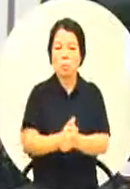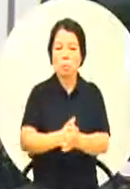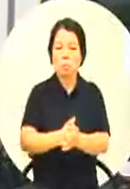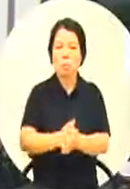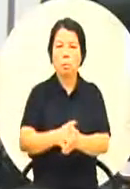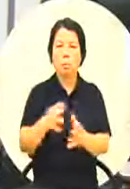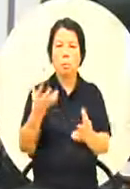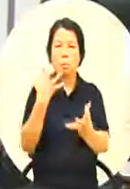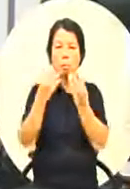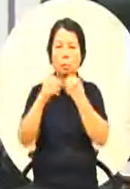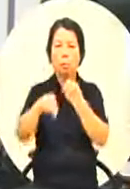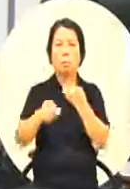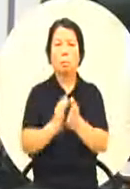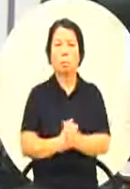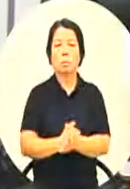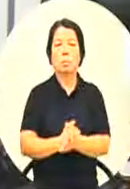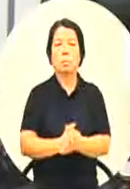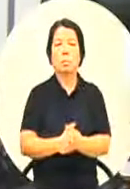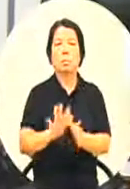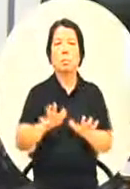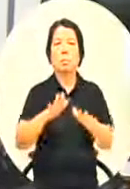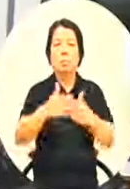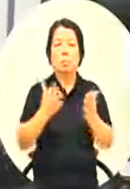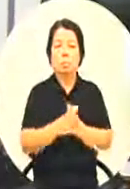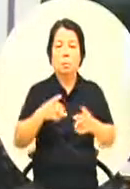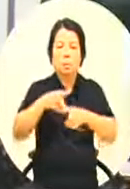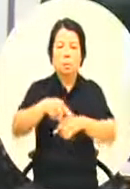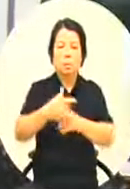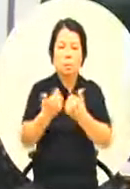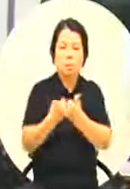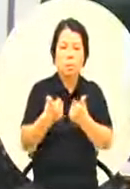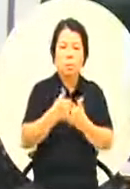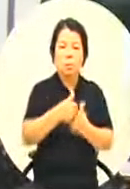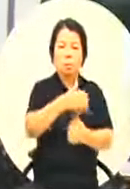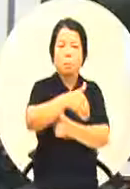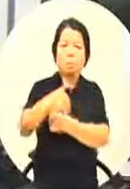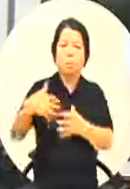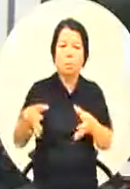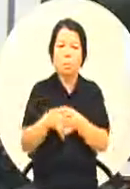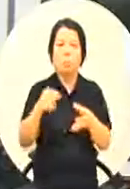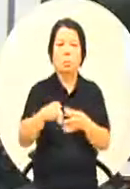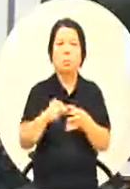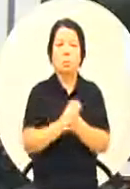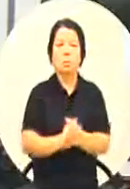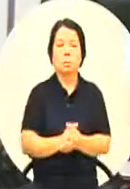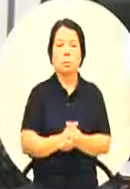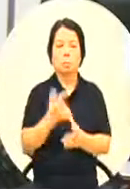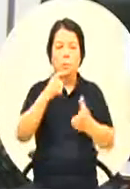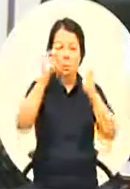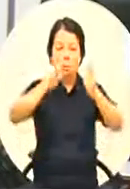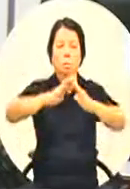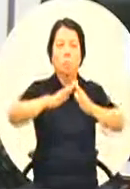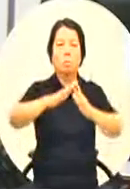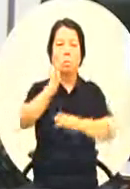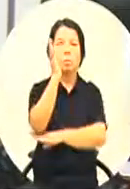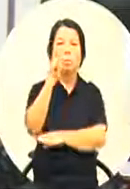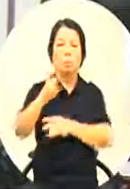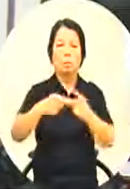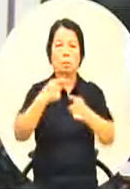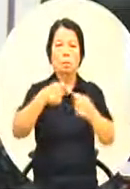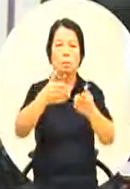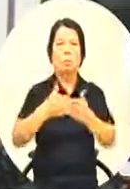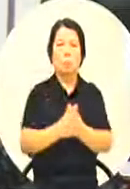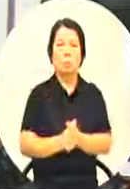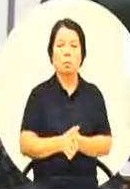林全院长要到这个礼拜五才会进行所谓的跨部会整合那我也认为坦白讲目前为止高雄市政府应该